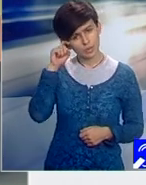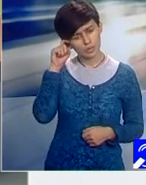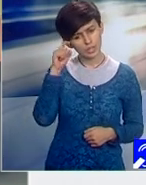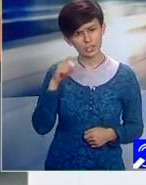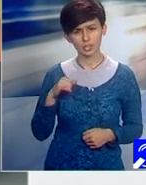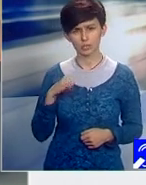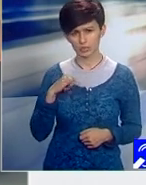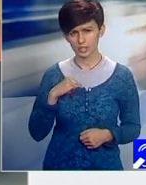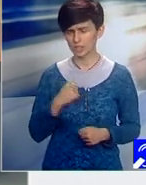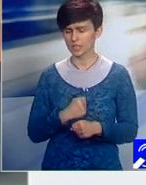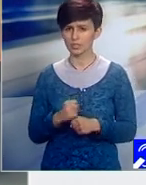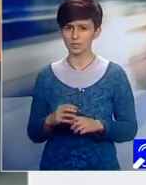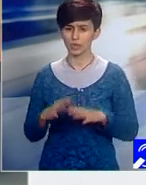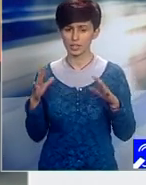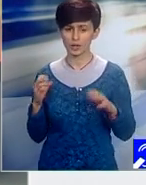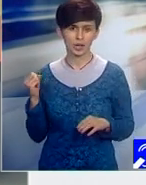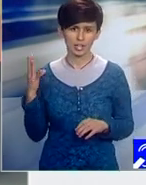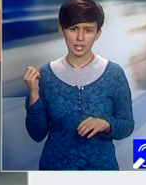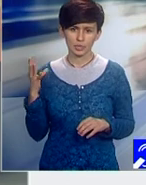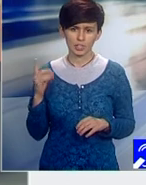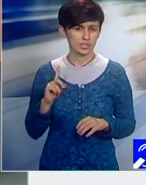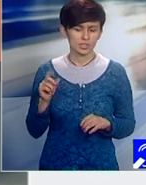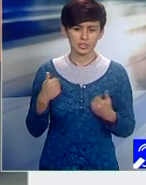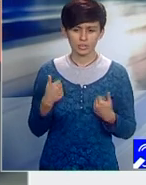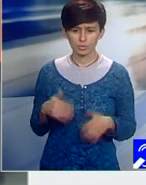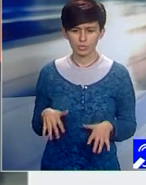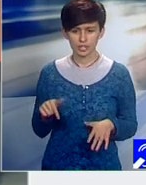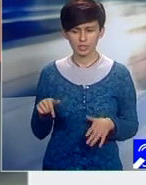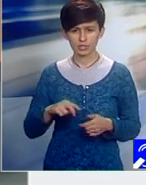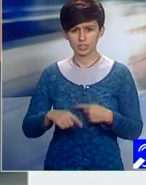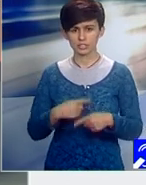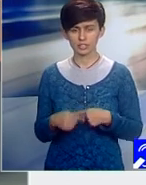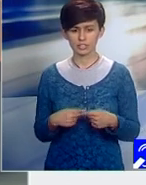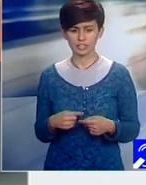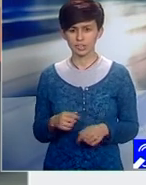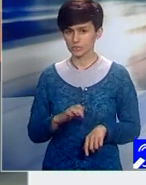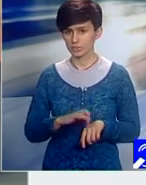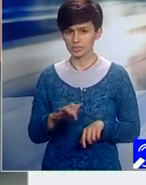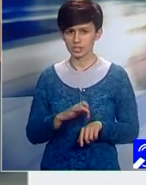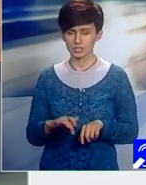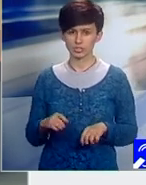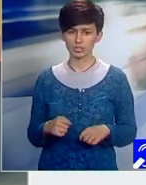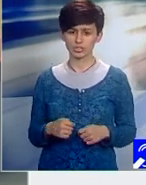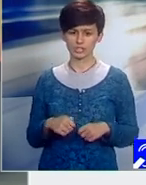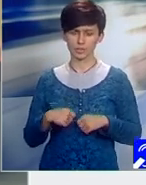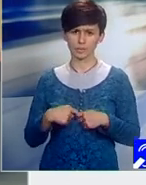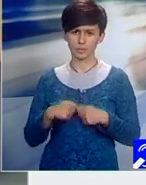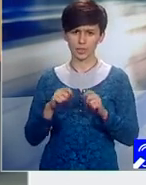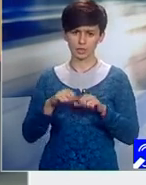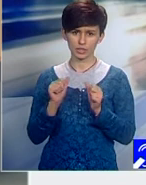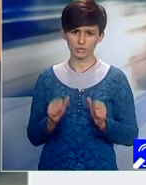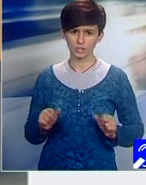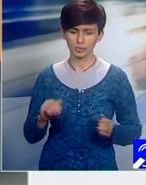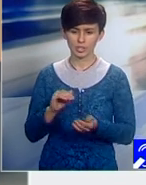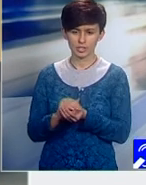interes foarte mare să nu pierzi din mână acest sistem și să încerci pe toate căile să îl păstrezi.